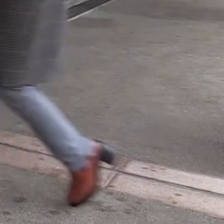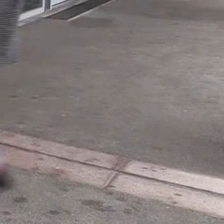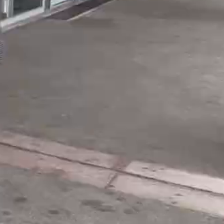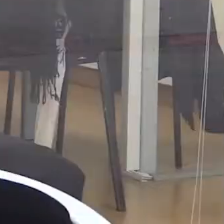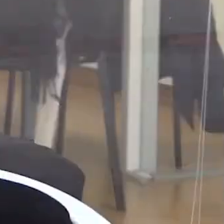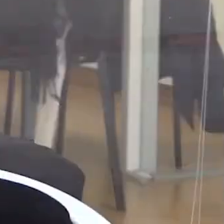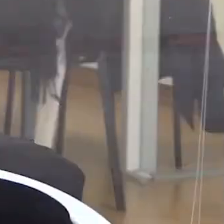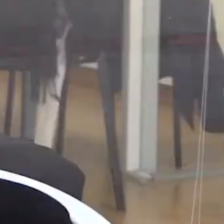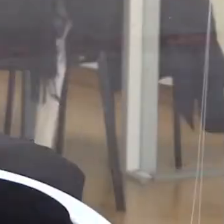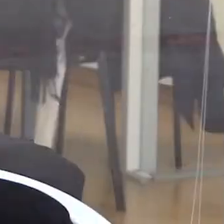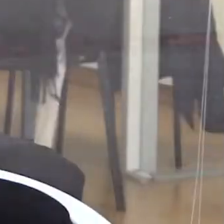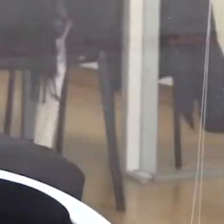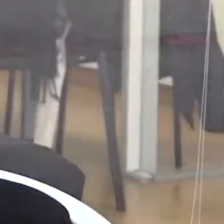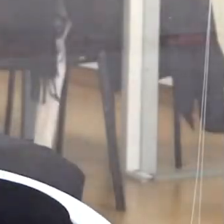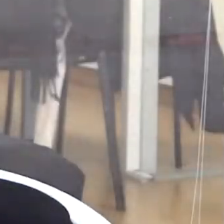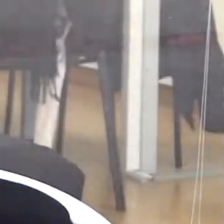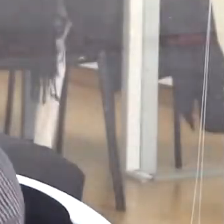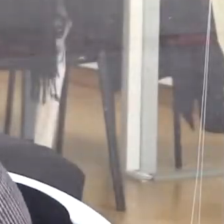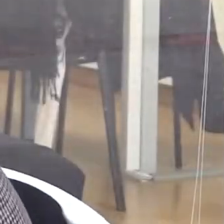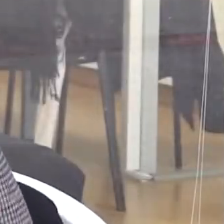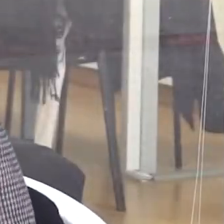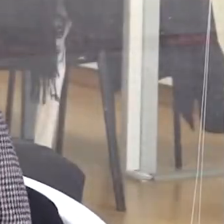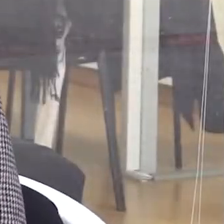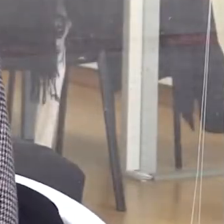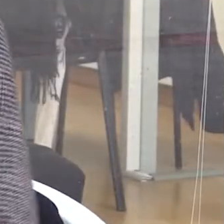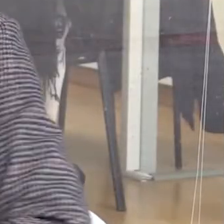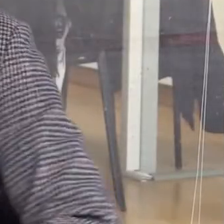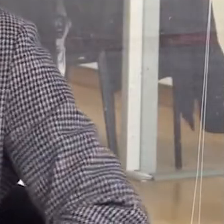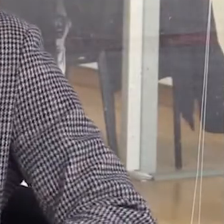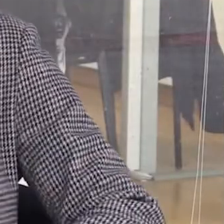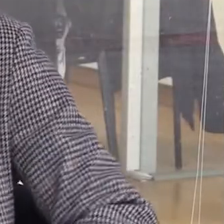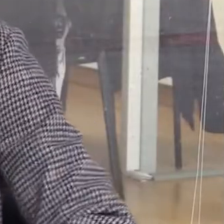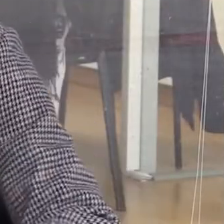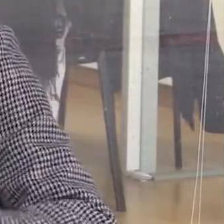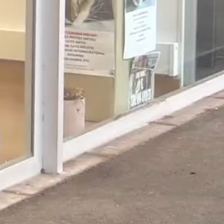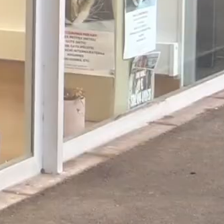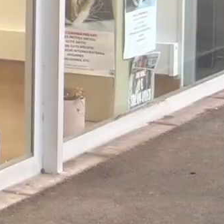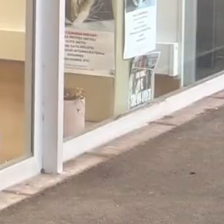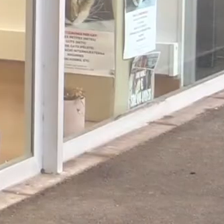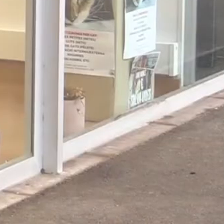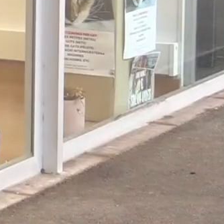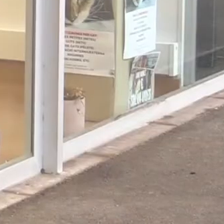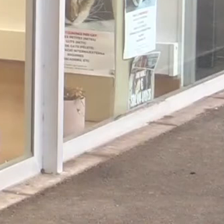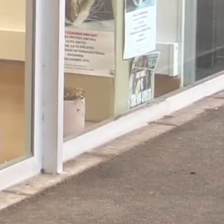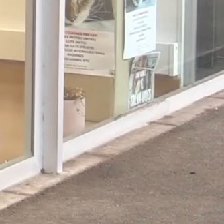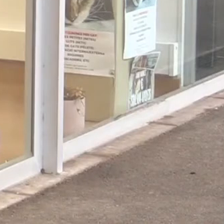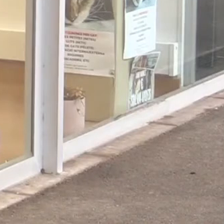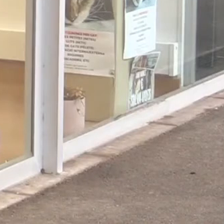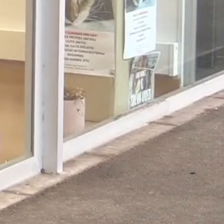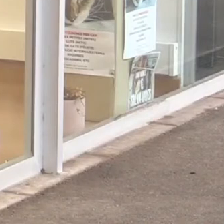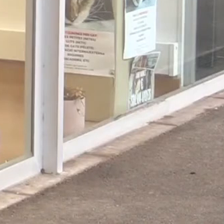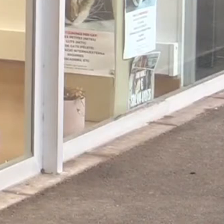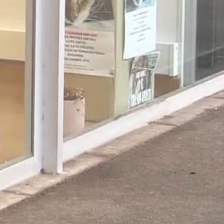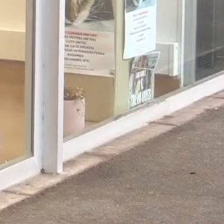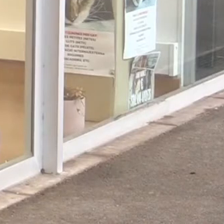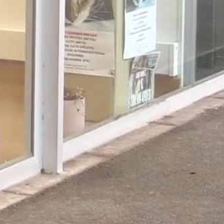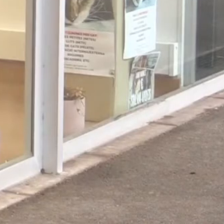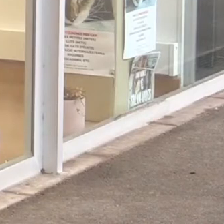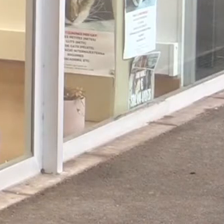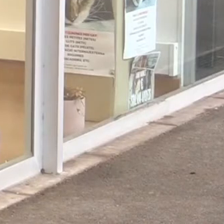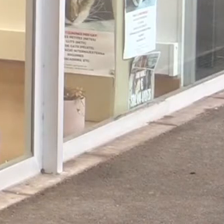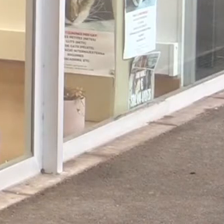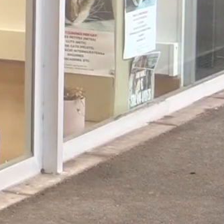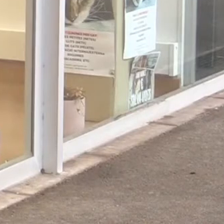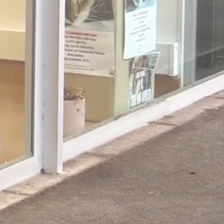el grau va a trigar a aconseguir el seu reconeixement de grau oficial això va fer que el primer curs